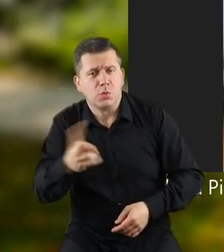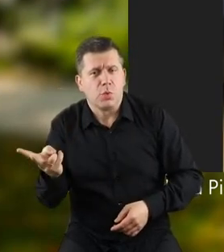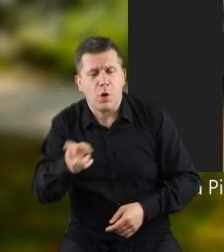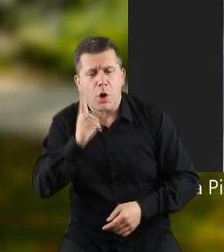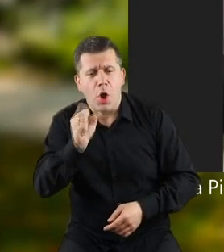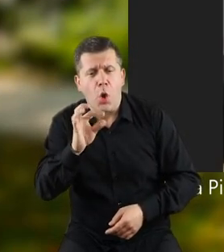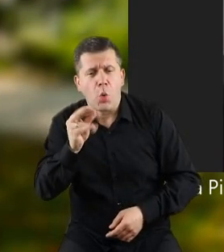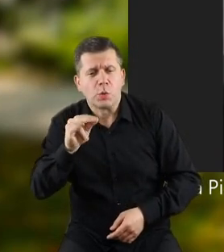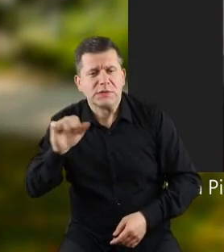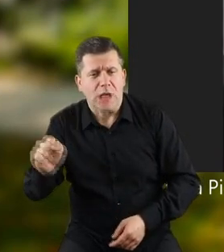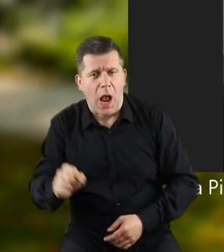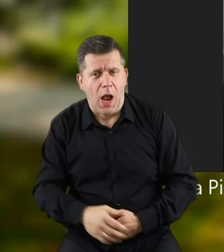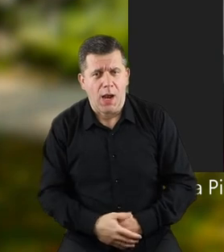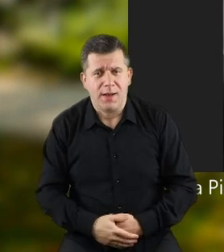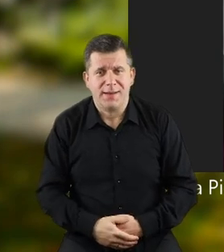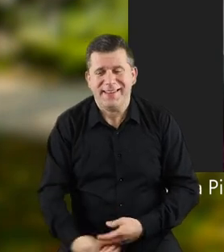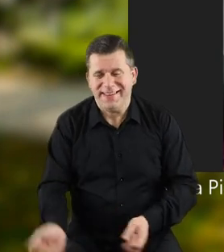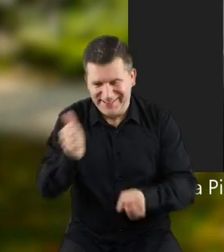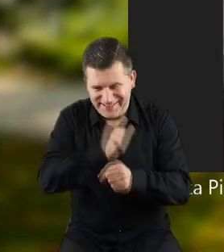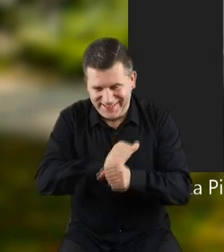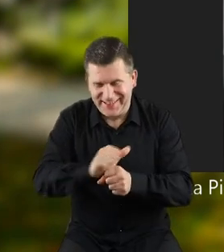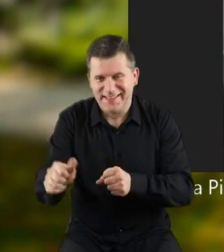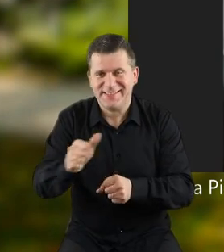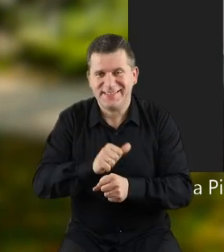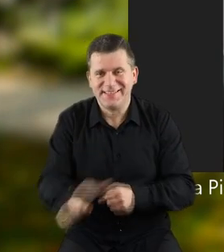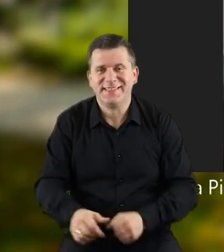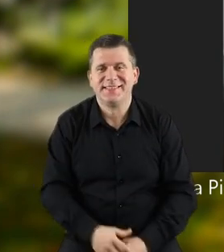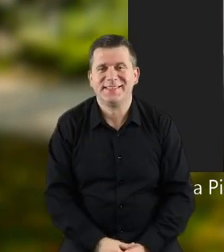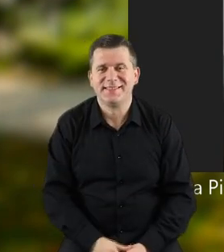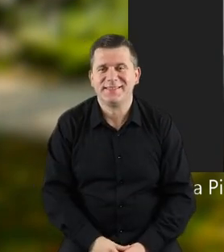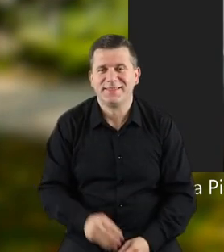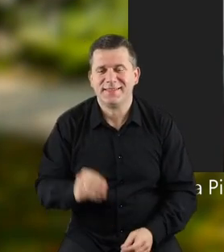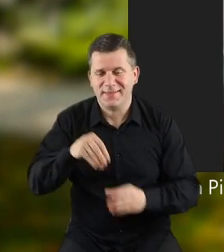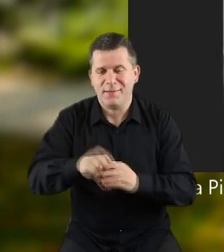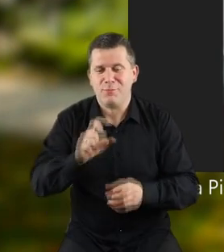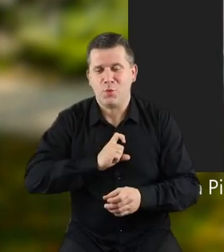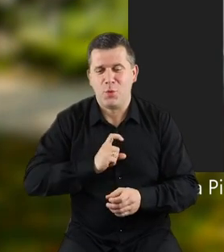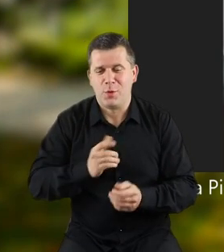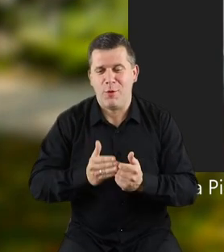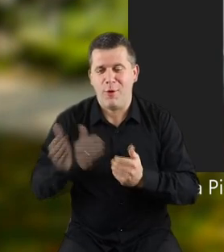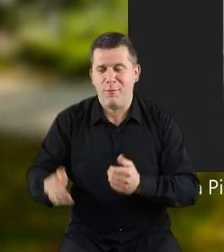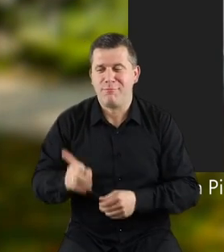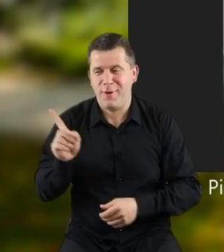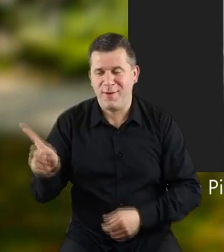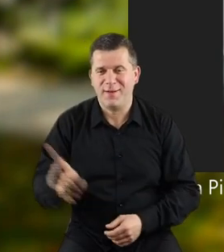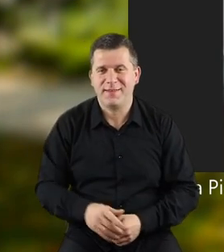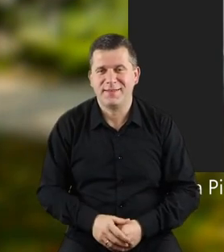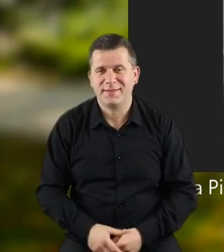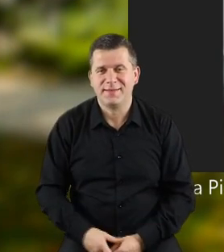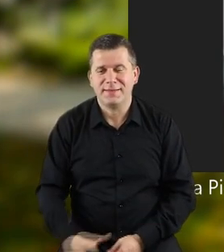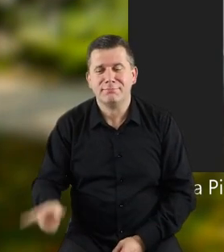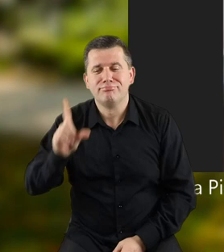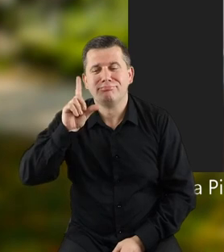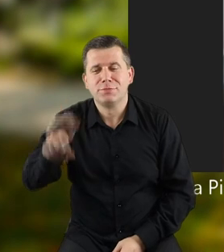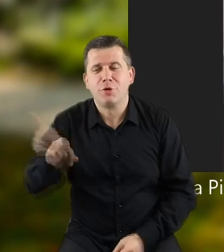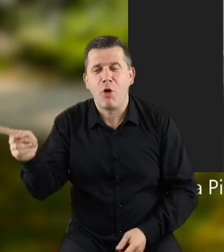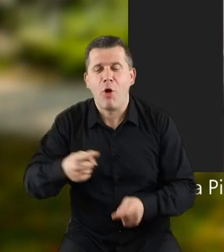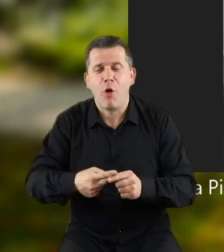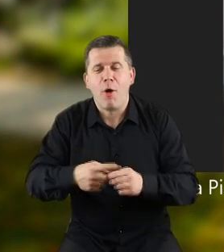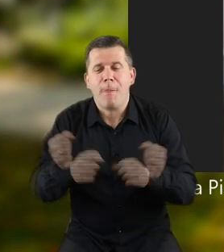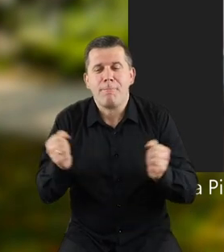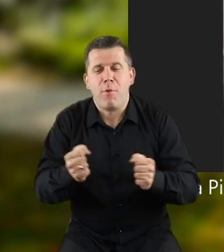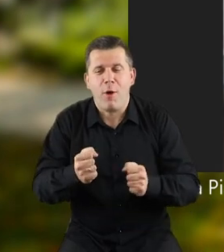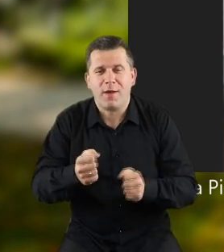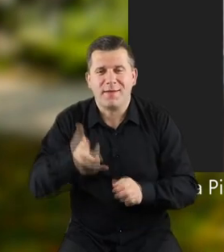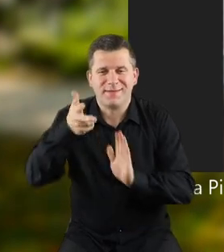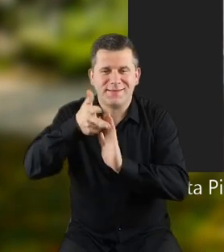kokusiem. piesek kokusia, słuchajcie, jest w kancelarii. Ona tam poszła sobie, bo ona się